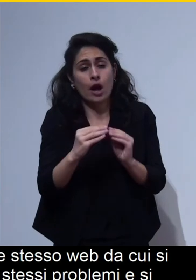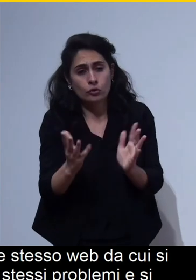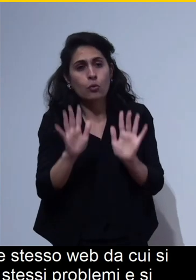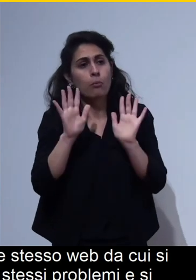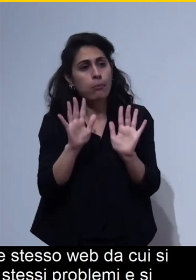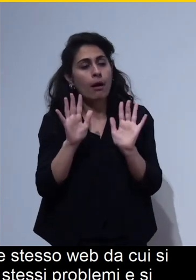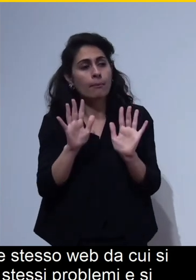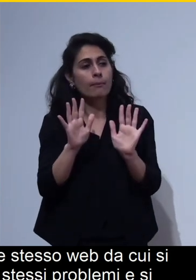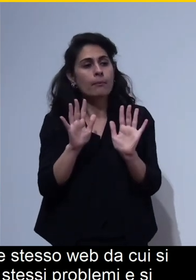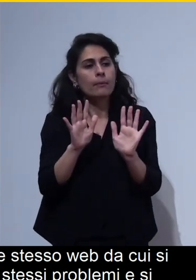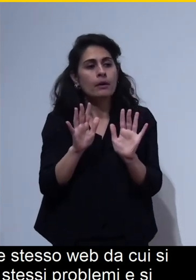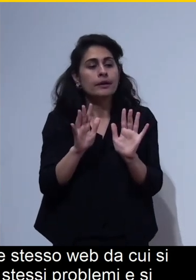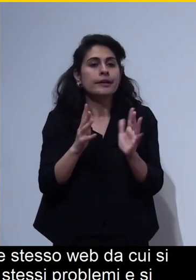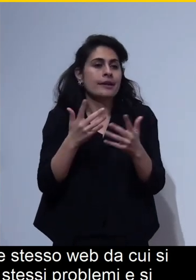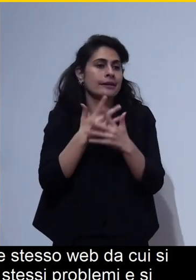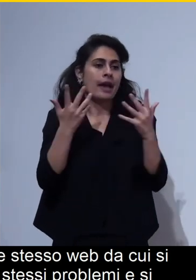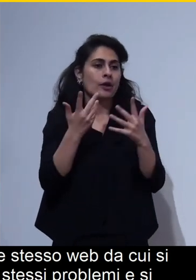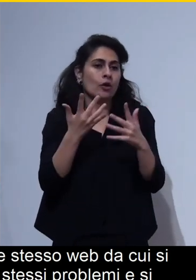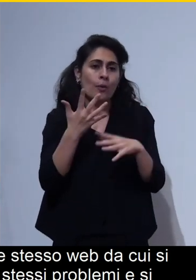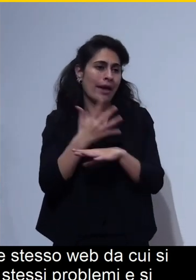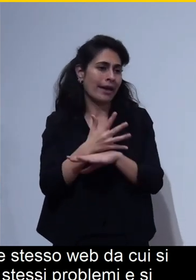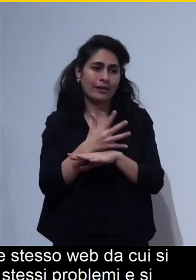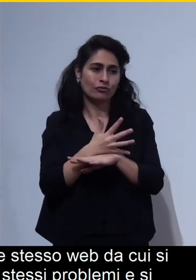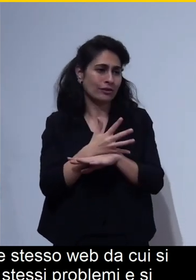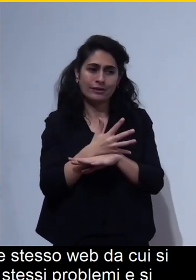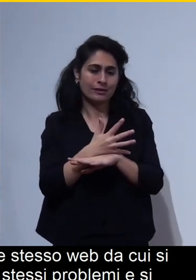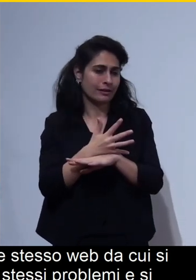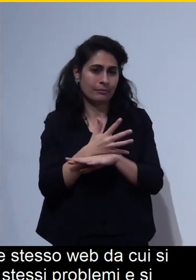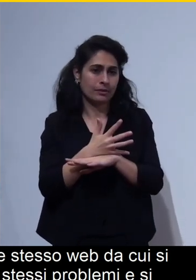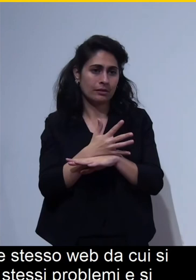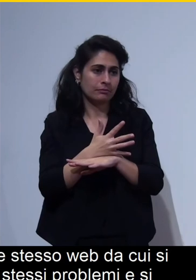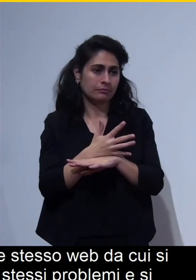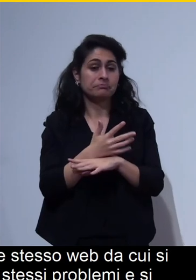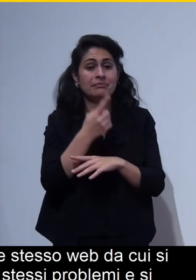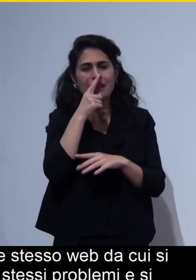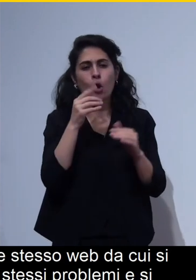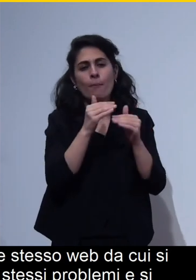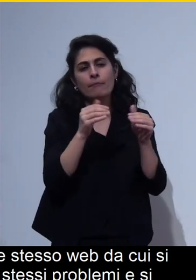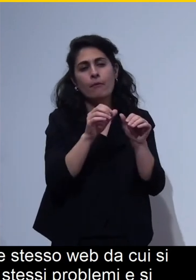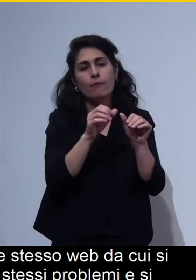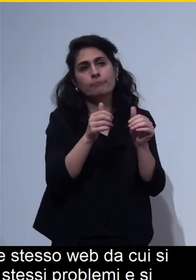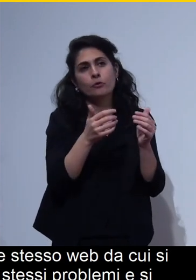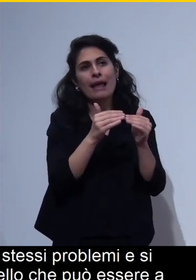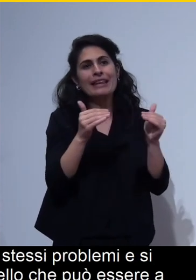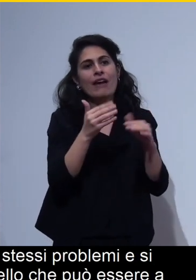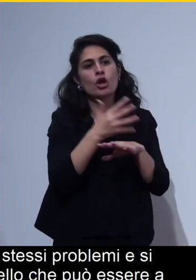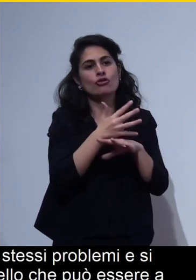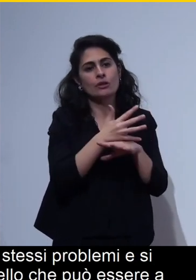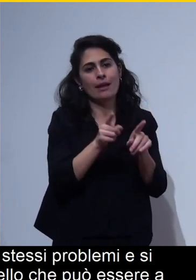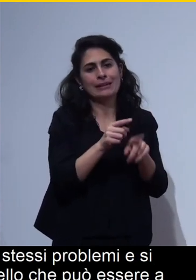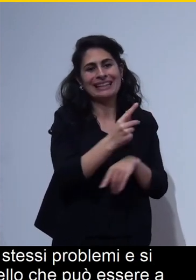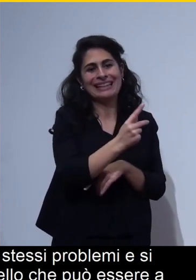totalmente inaccessibile e quello che può essere su a livello di un keynote quindi come struttura non ci siamo